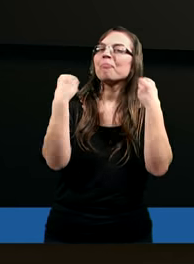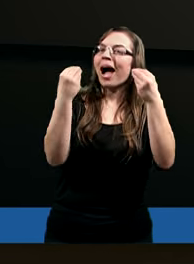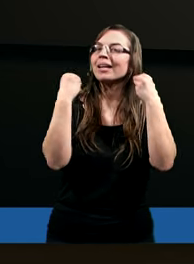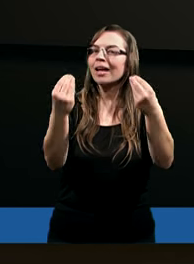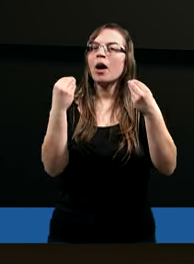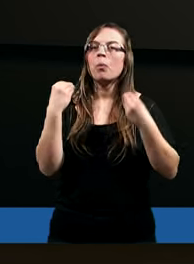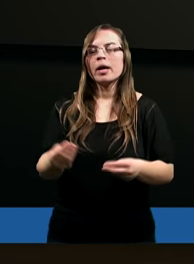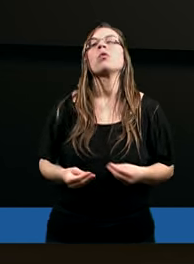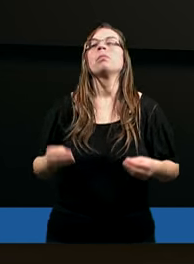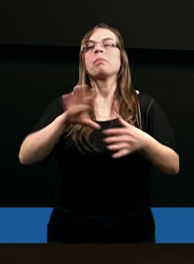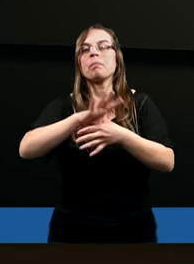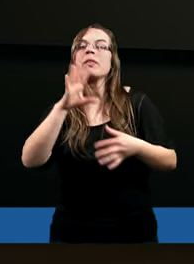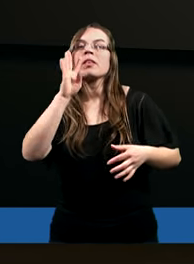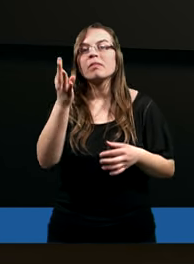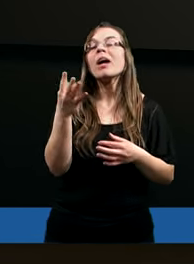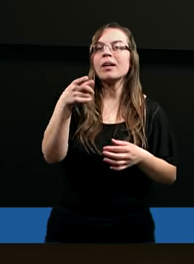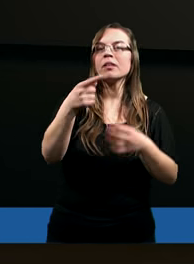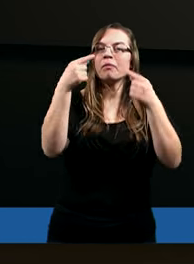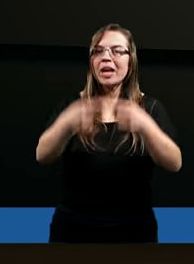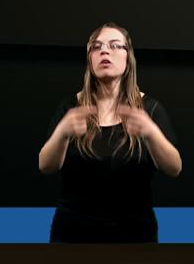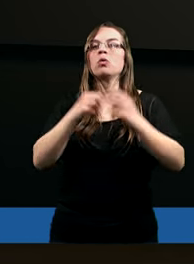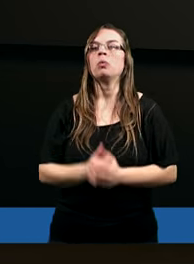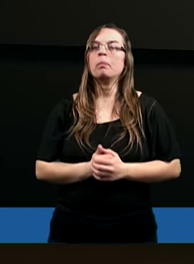w czwartym wierszu.